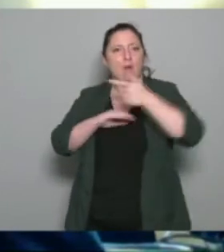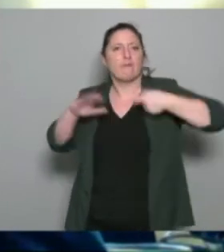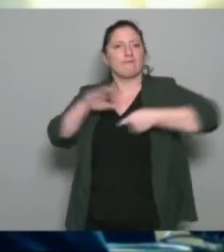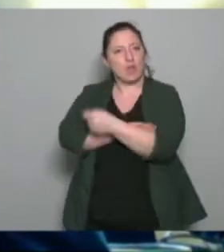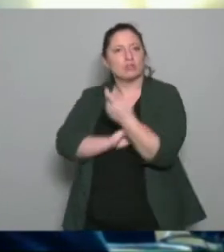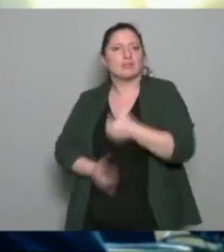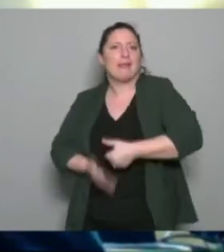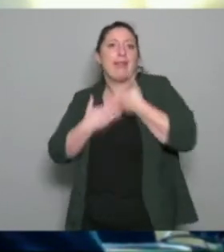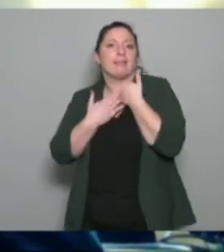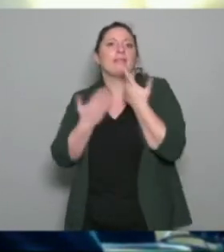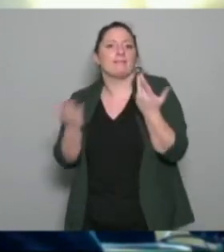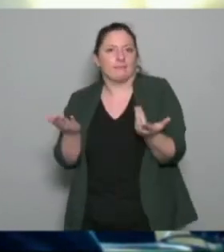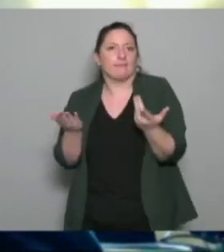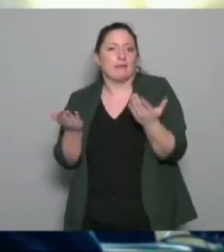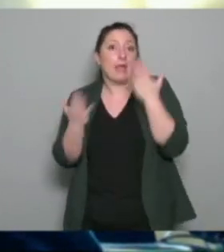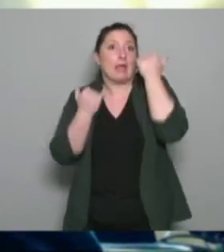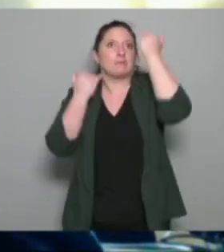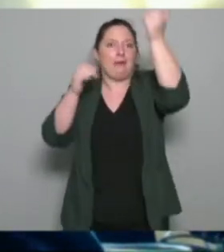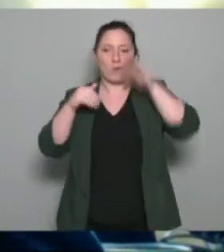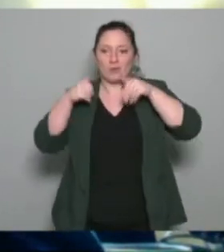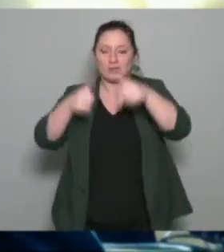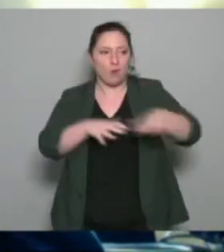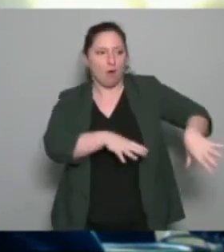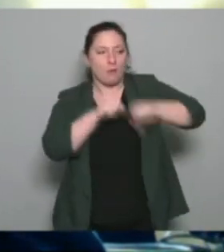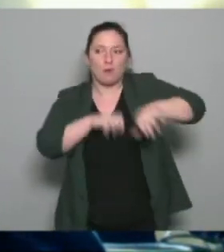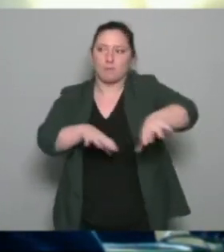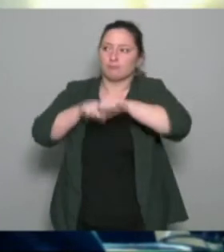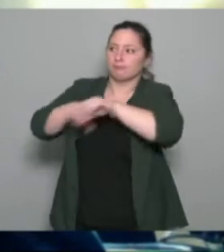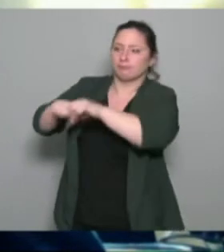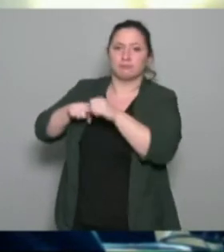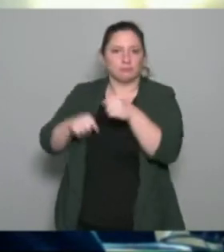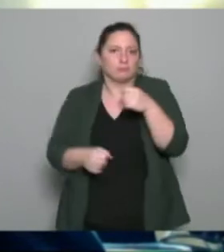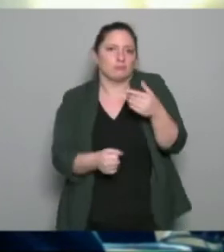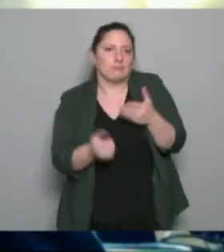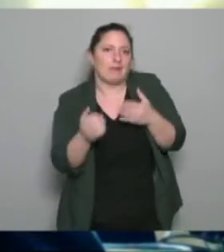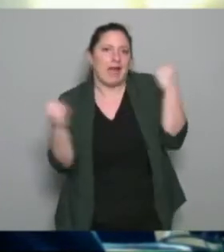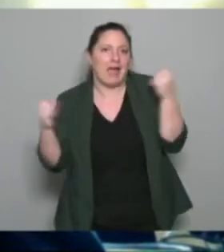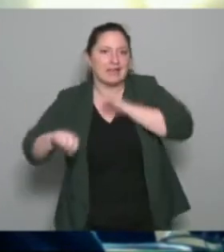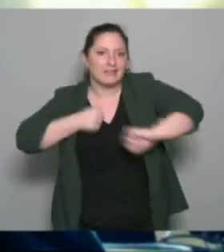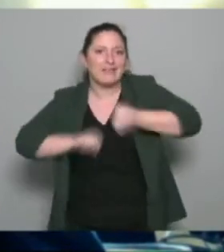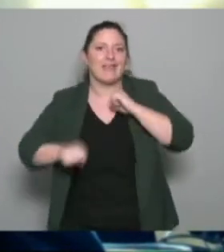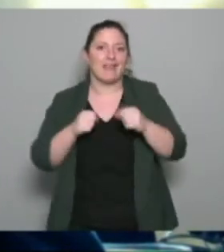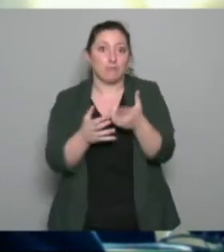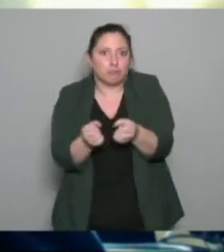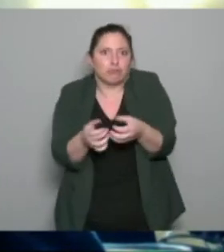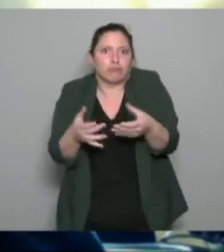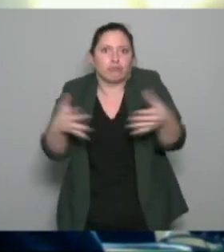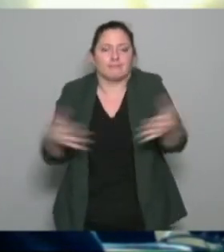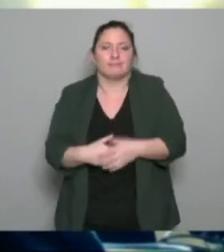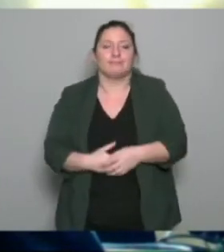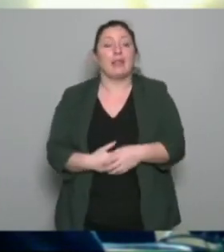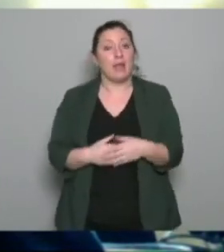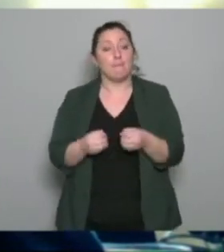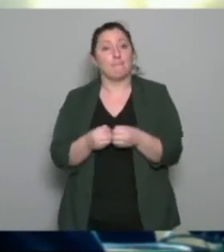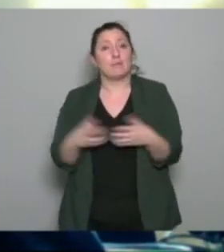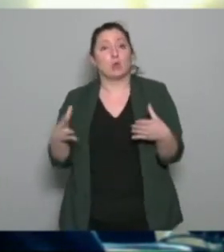à créer de l'emploi autour de cette activité et effectivement les patients pour la plupart continuent parce que